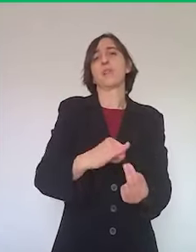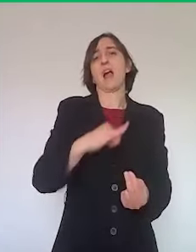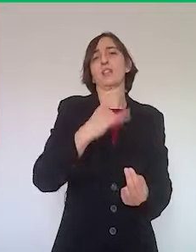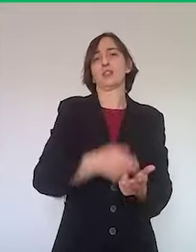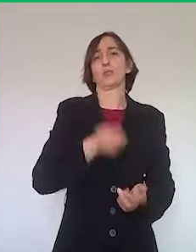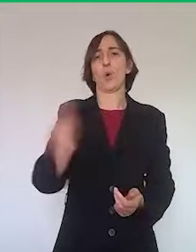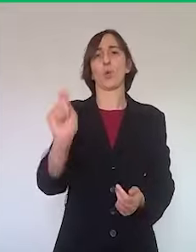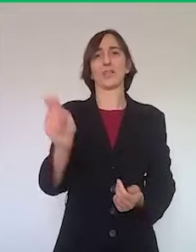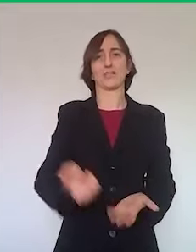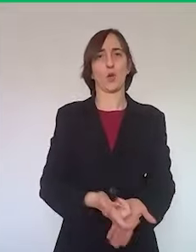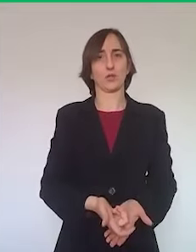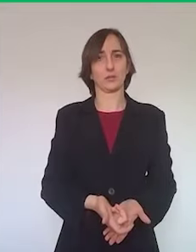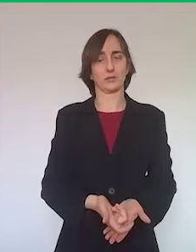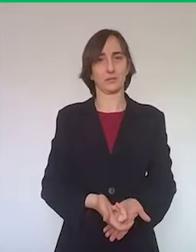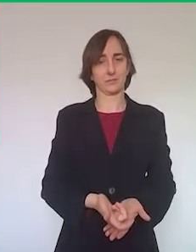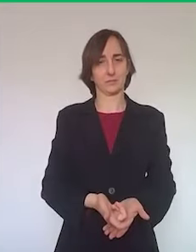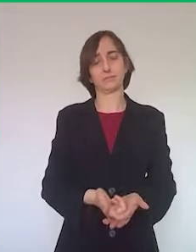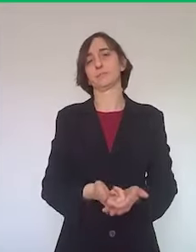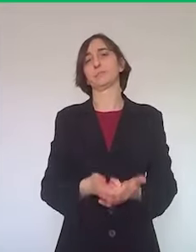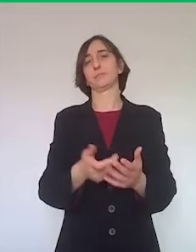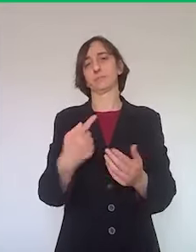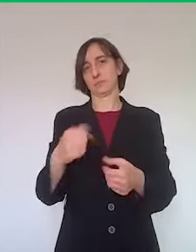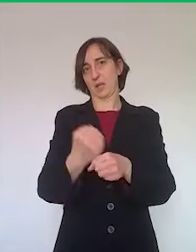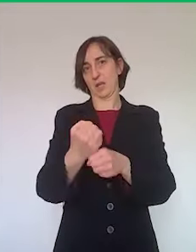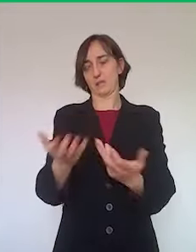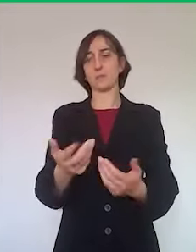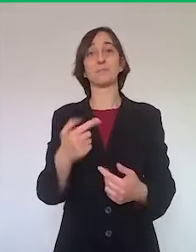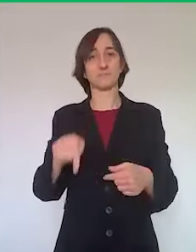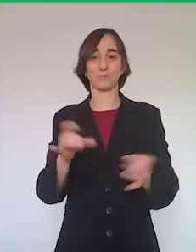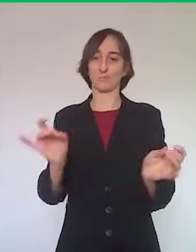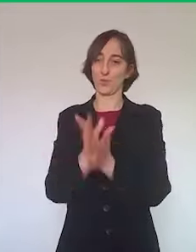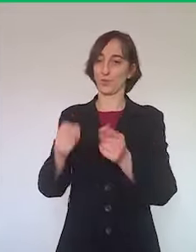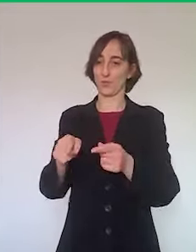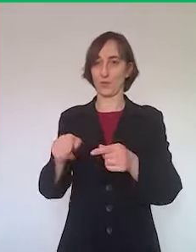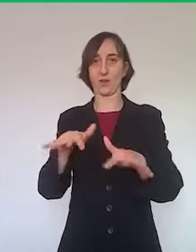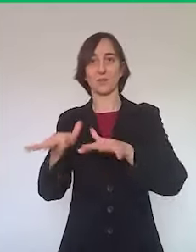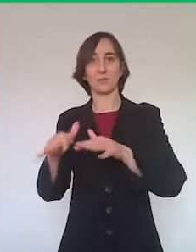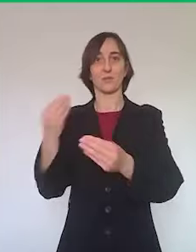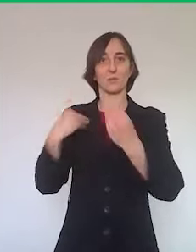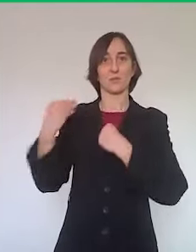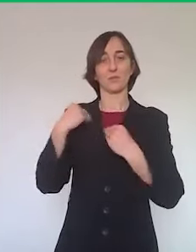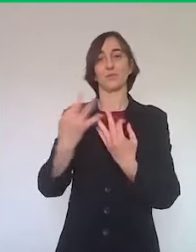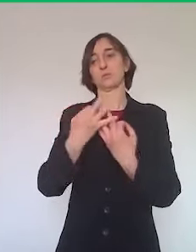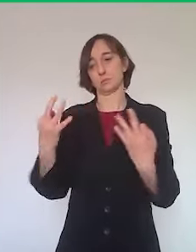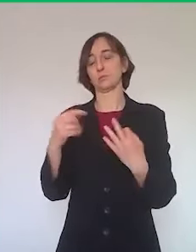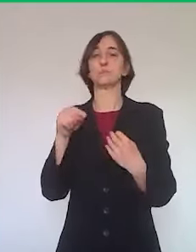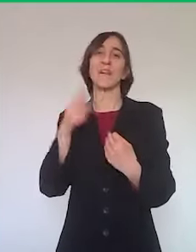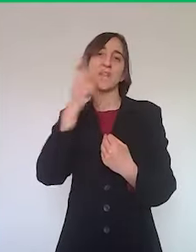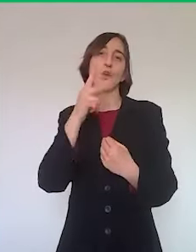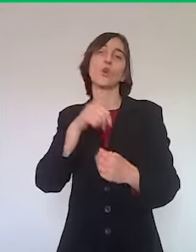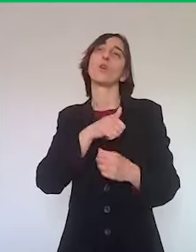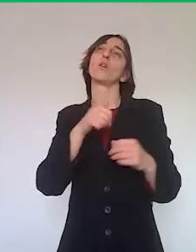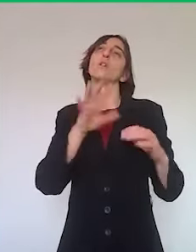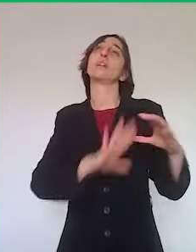ha fatto piacere soffermarmi in particolare da ultimo su questi elementi legati al sisma che riguardano una porzione del territorio ma